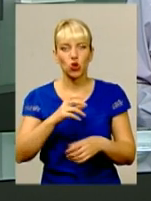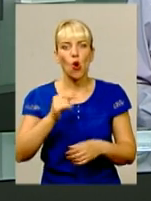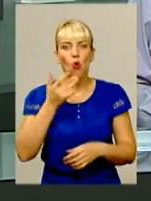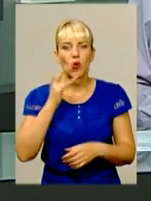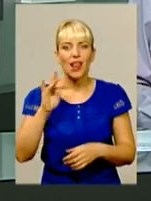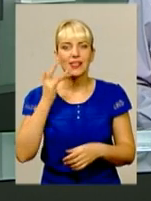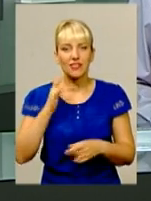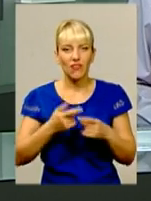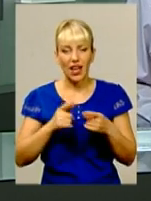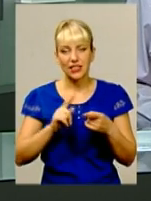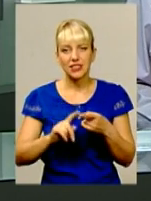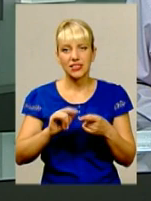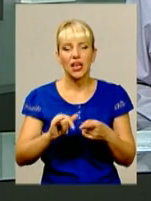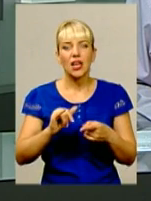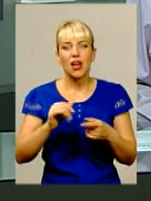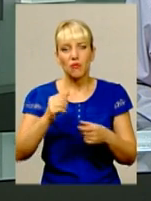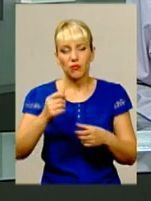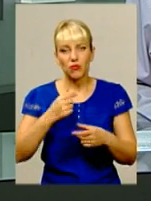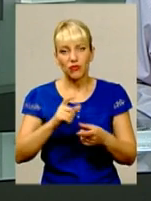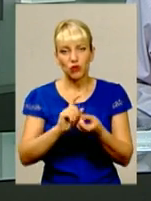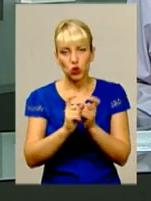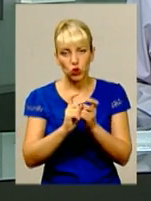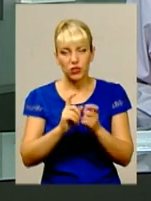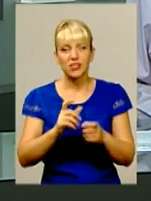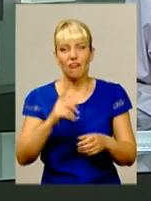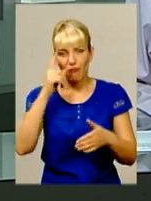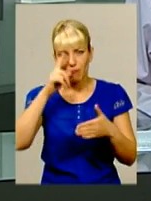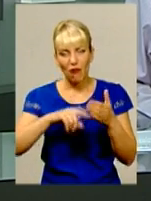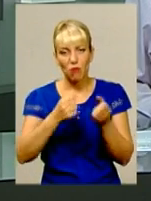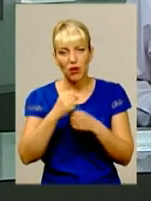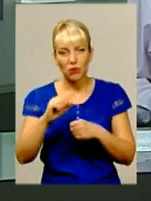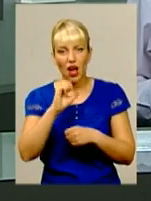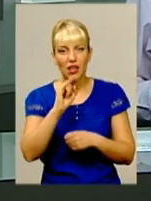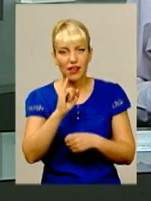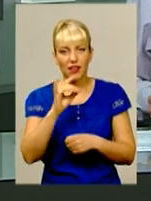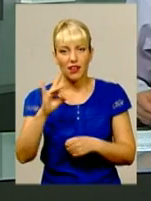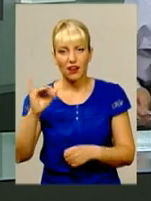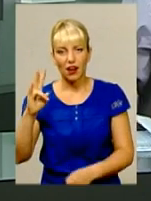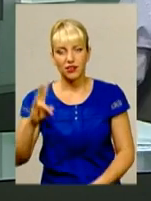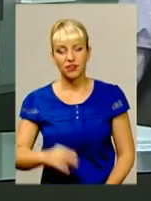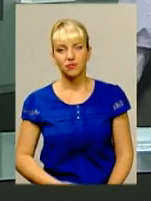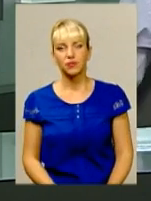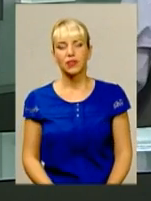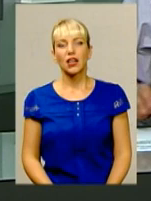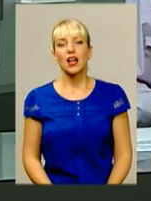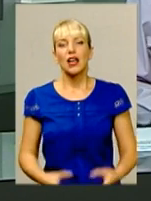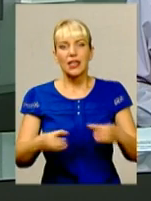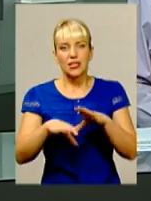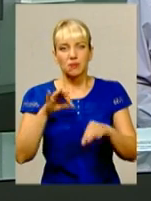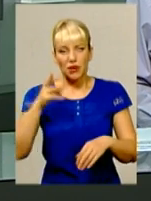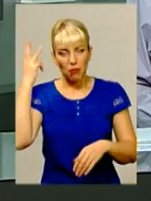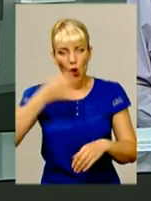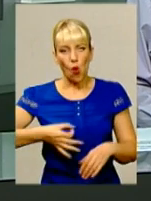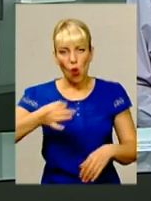фінальній сутичці Подолянин впевнено переміг іранця Абаса Тахано. Збірна Хмельницької